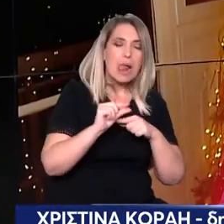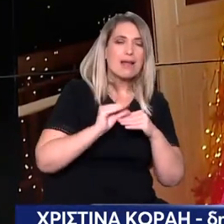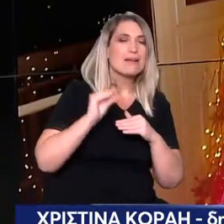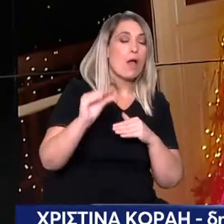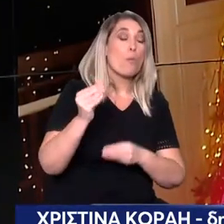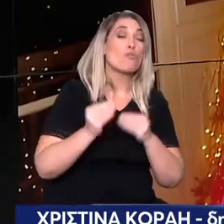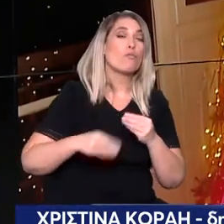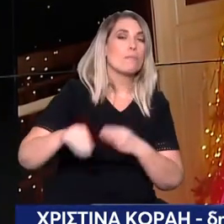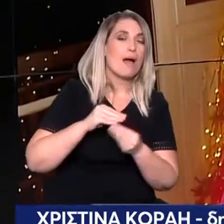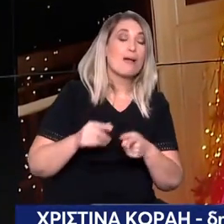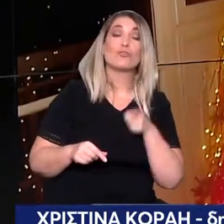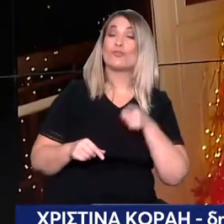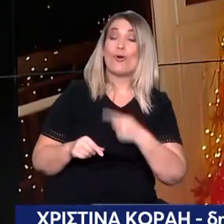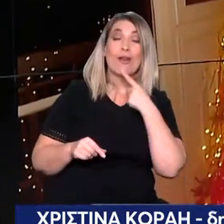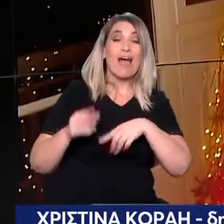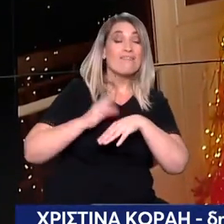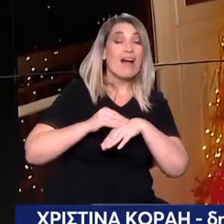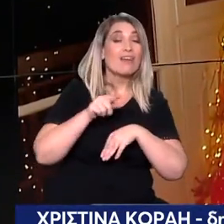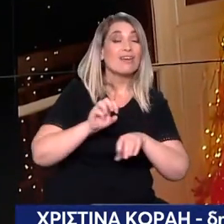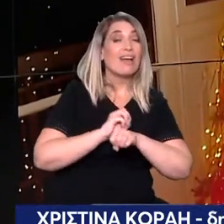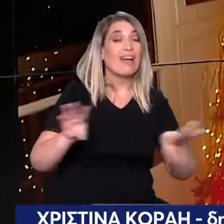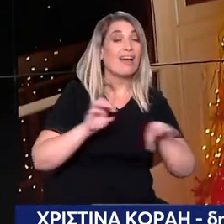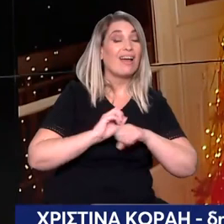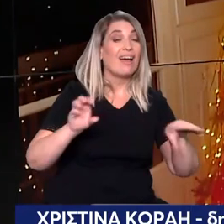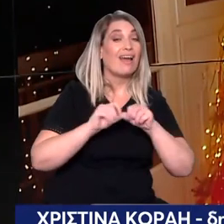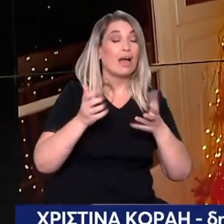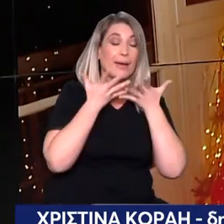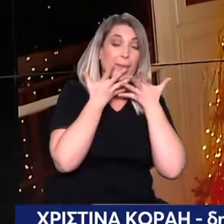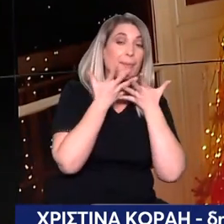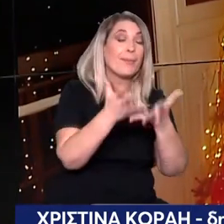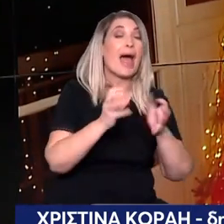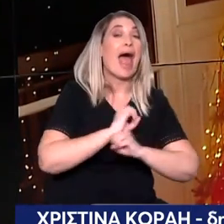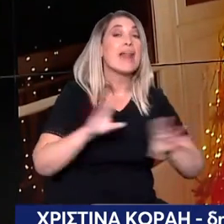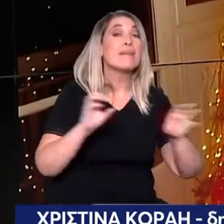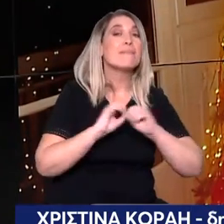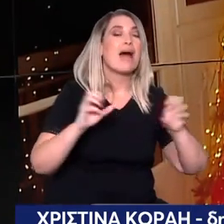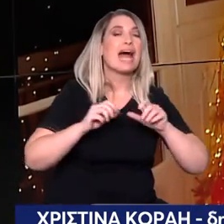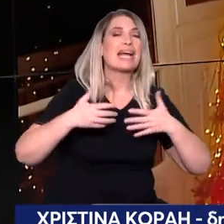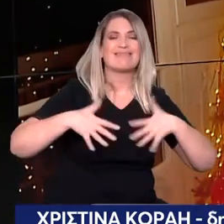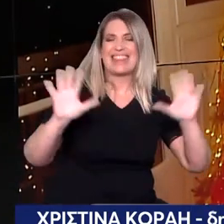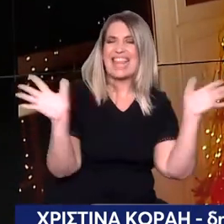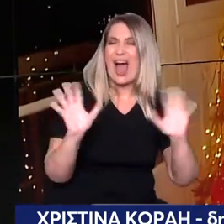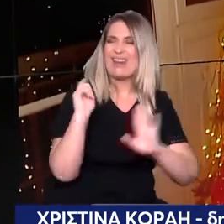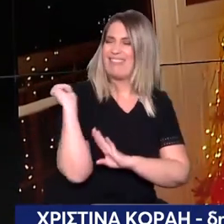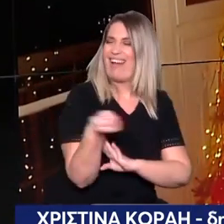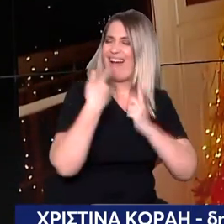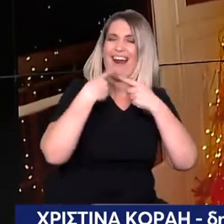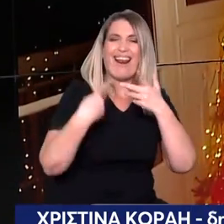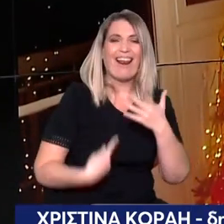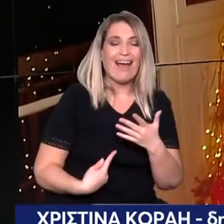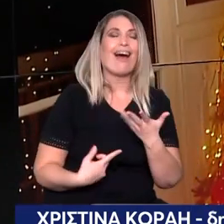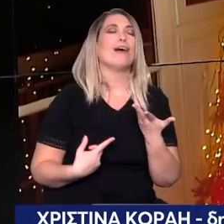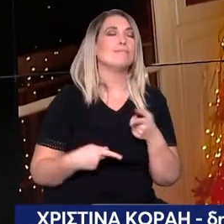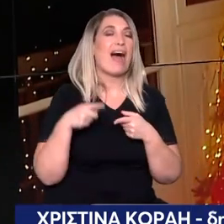γίνει και με τα μέσα ενημέρωσης που τραβάνε το μεγαλύτερο μέρος της επιχωρήξης που παίρνει ο ΣΥΡΙΖΑ. τα 7 εκατομμύρια περίπου που παίρνει ετησίως ο ΣΥΡΙΖΑ